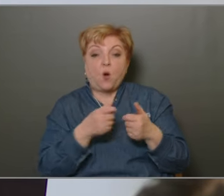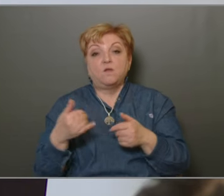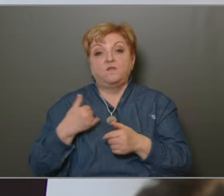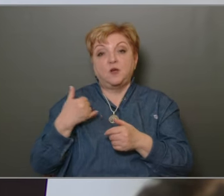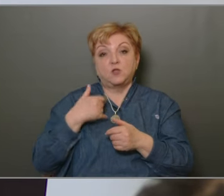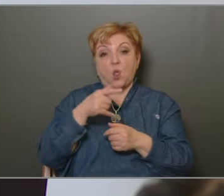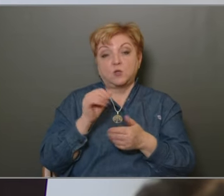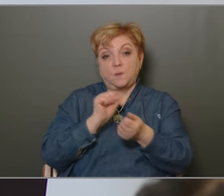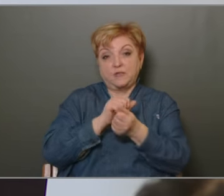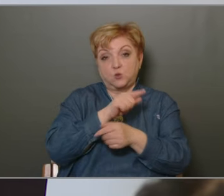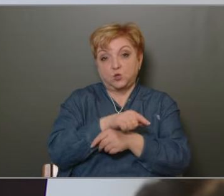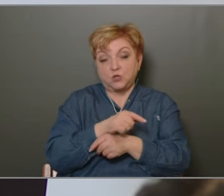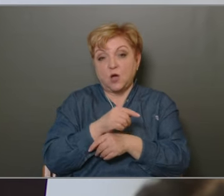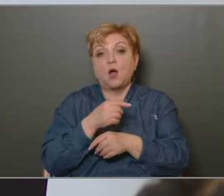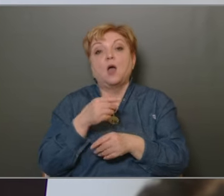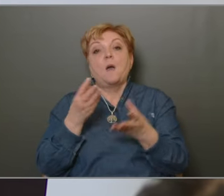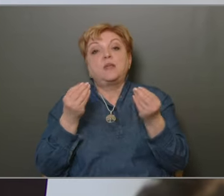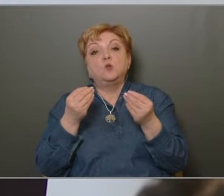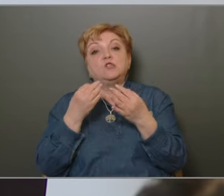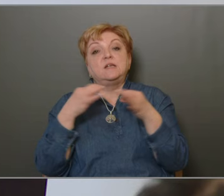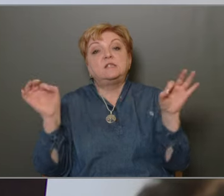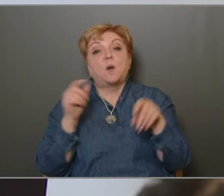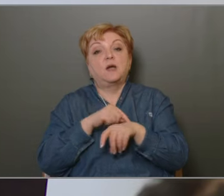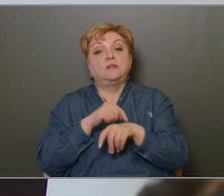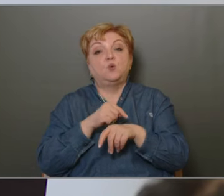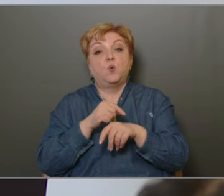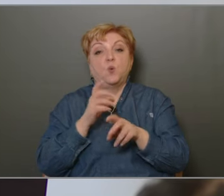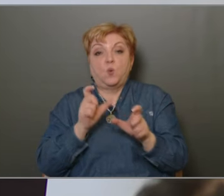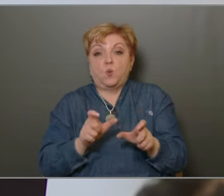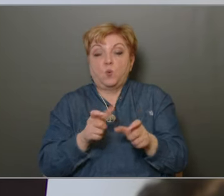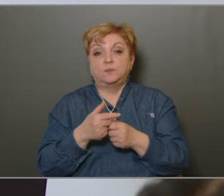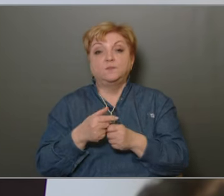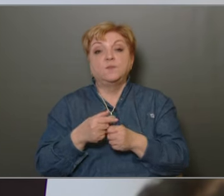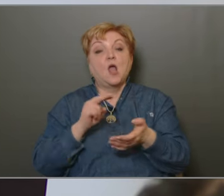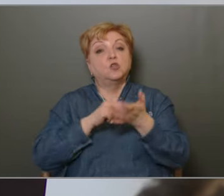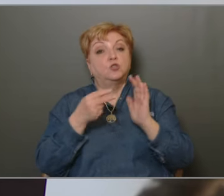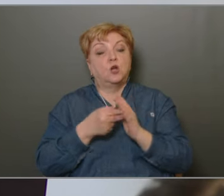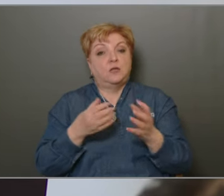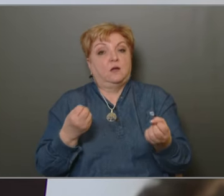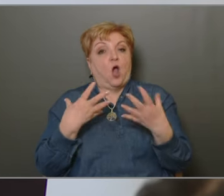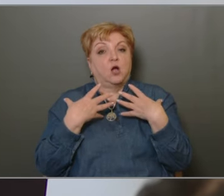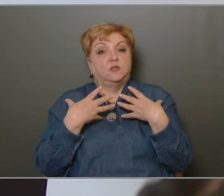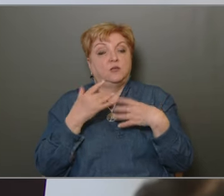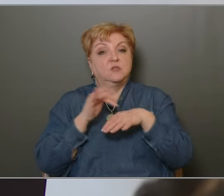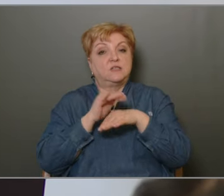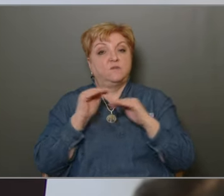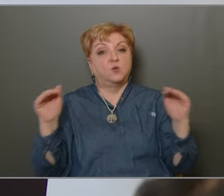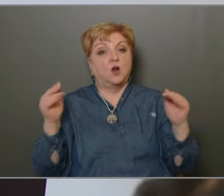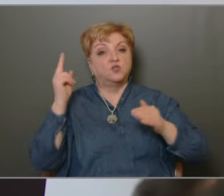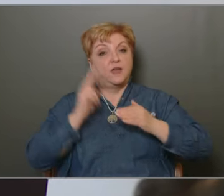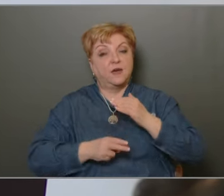fiatalok számára biztosítja a minőségi szabadidő eltöltésének lehetőségét. A stratégia hatékony és színvonalas